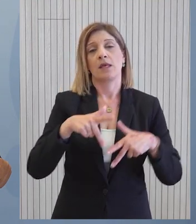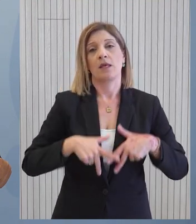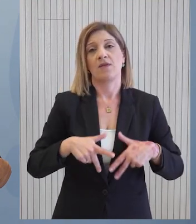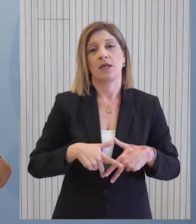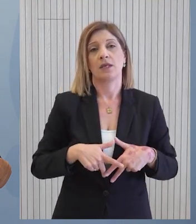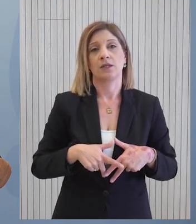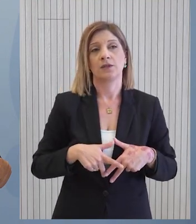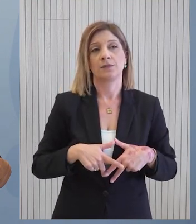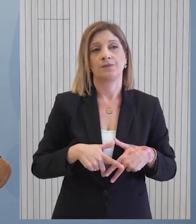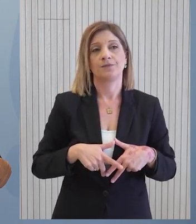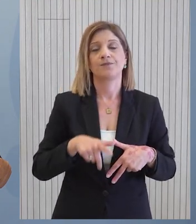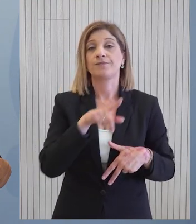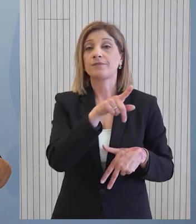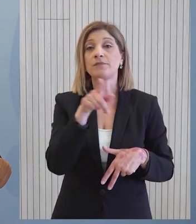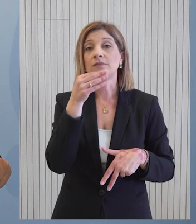της κυβέρνησης.